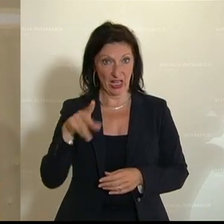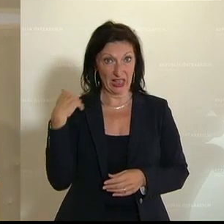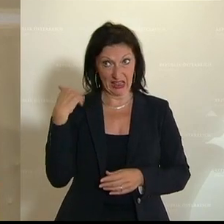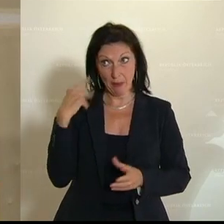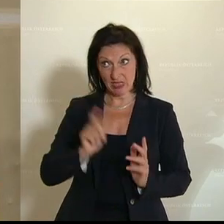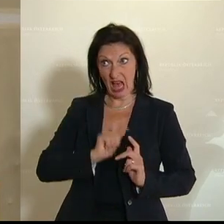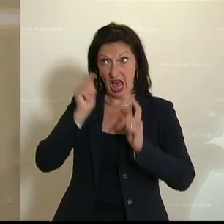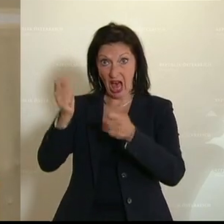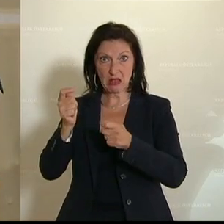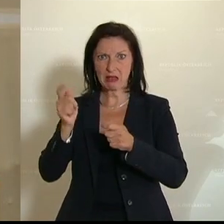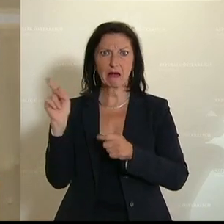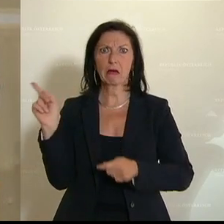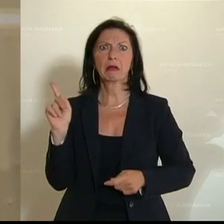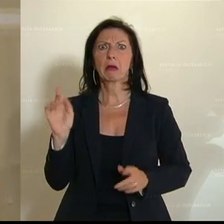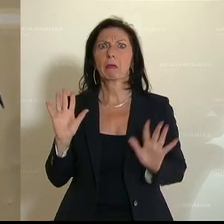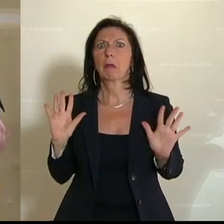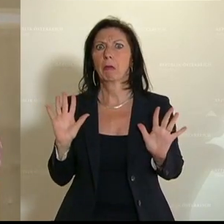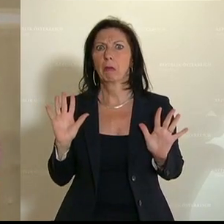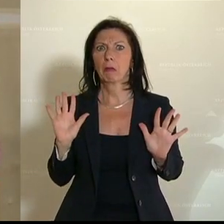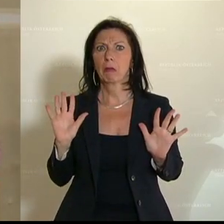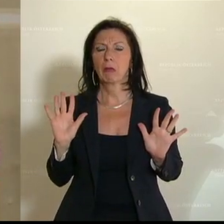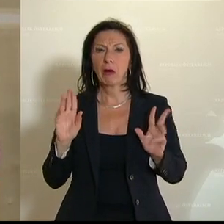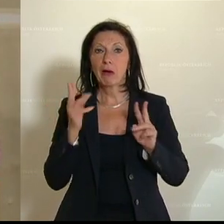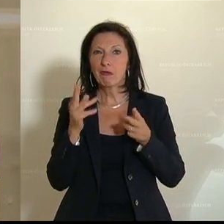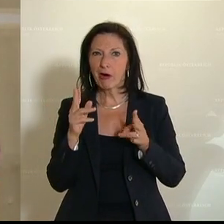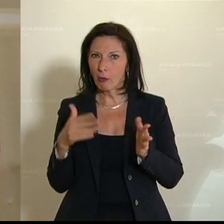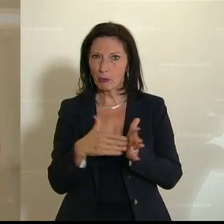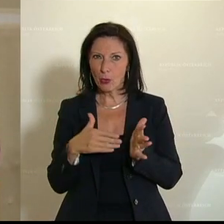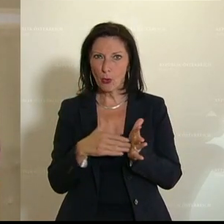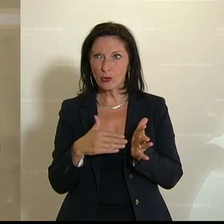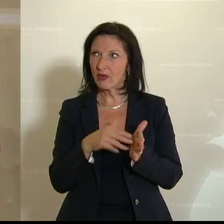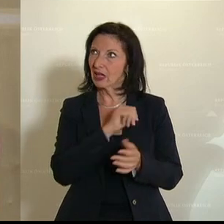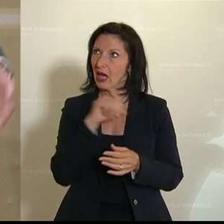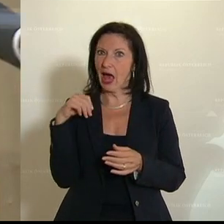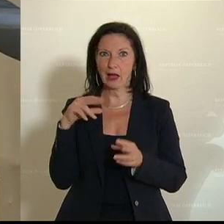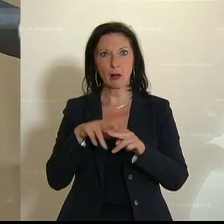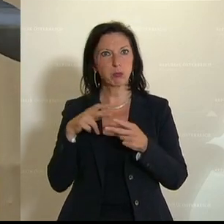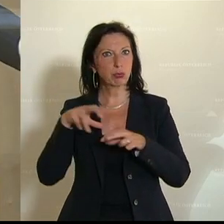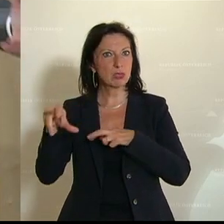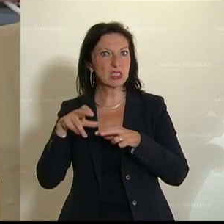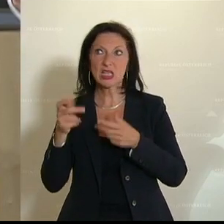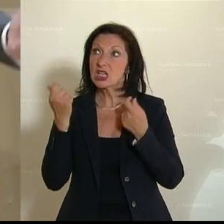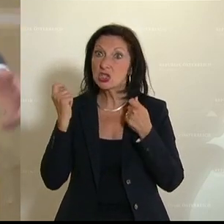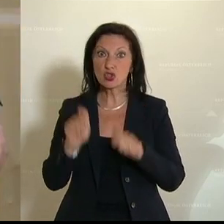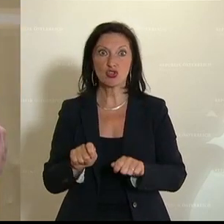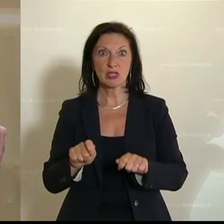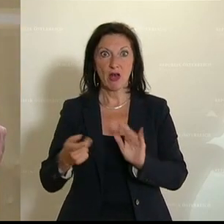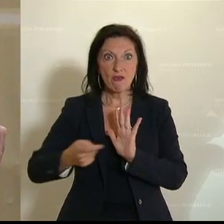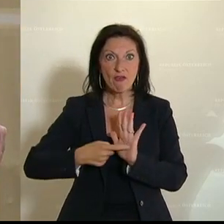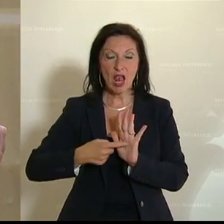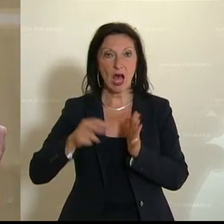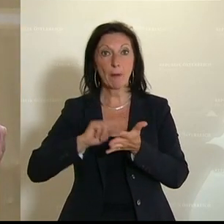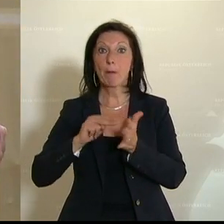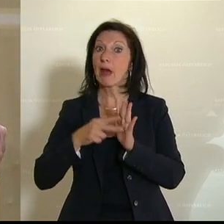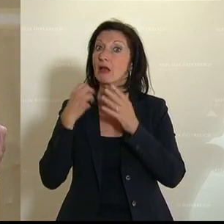eingebracht wurde. Sonst bräuchten Sie keine Entschließung an die eigene Bundesregierung, in der Sie fordern, Planungssicherheit